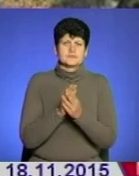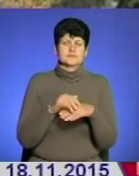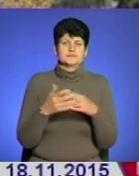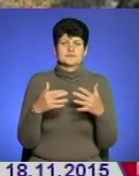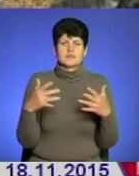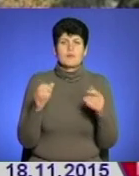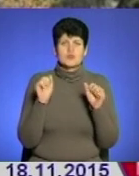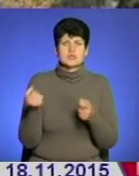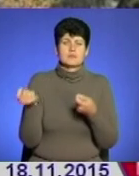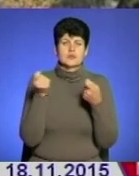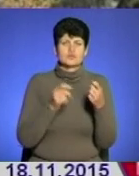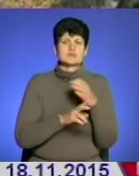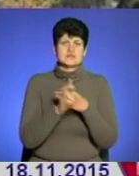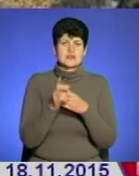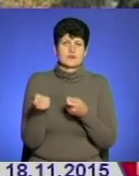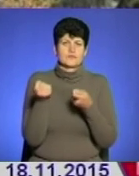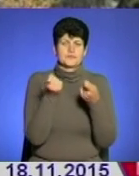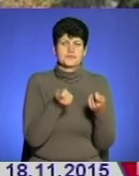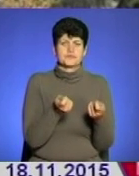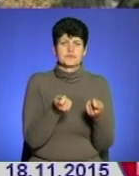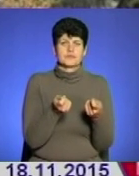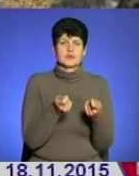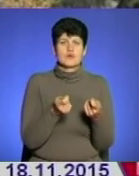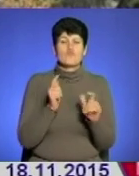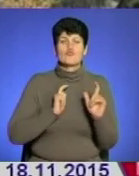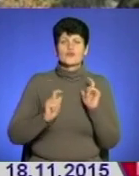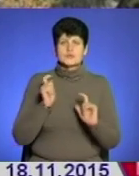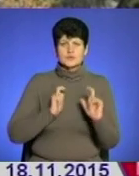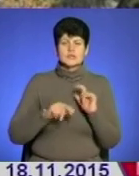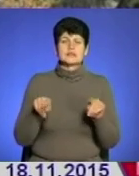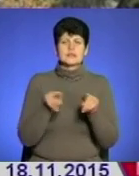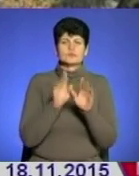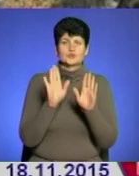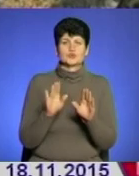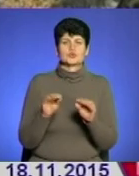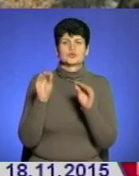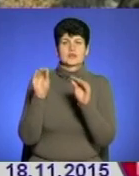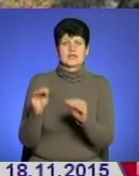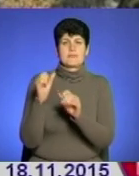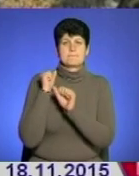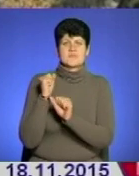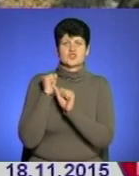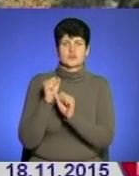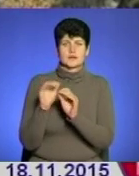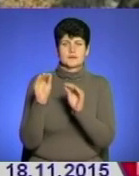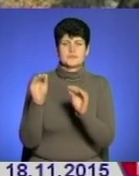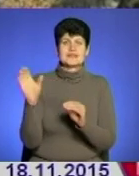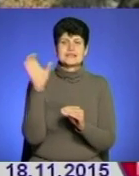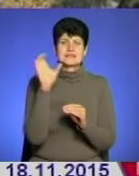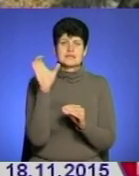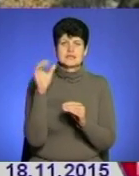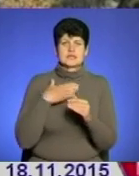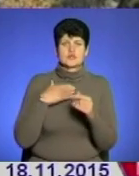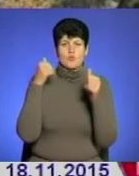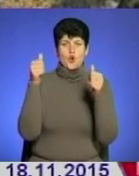греко-католицькі в Тернополі. В університетах будуть стояти мішки, вже навіть десь стоять такі синеньки з оголошенням